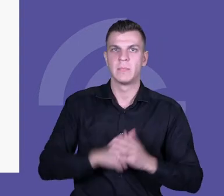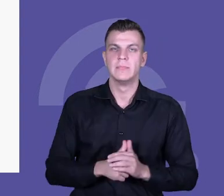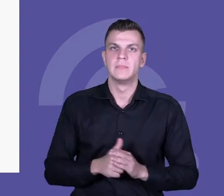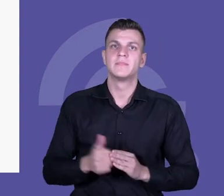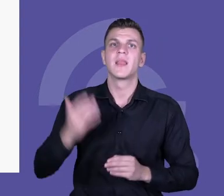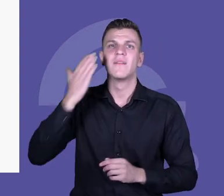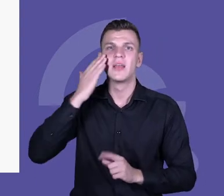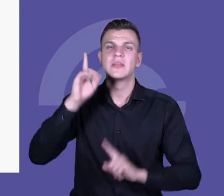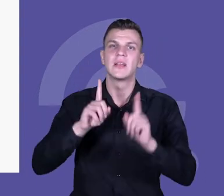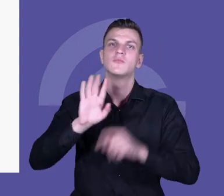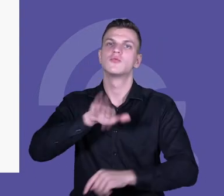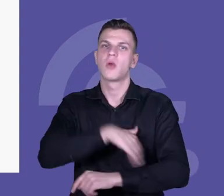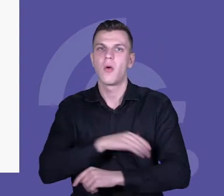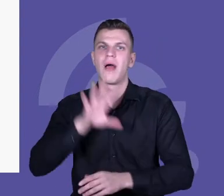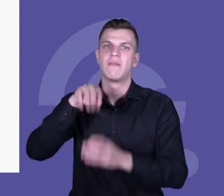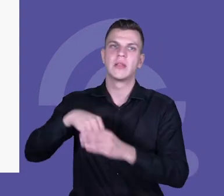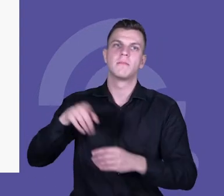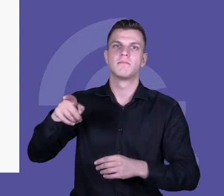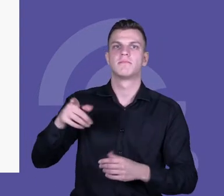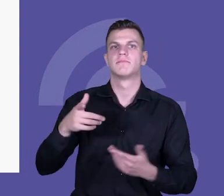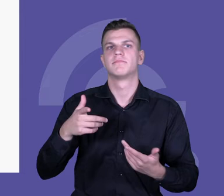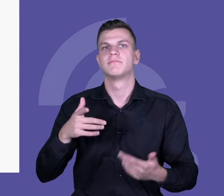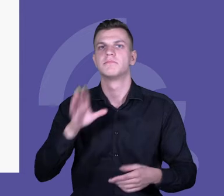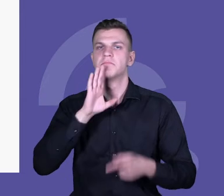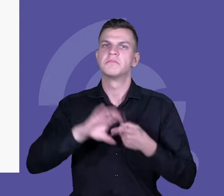przez hierarchię, podporządkowanie, strach przed oceną,